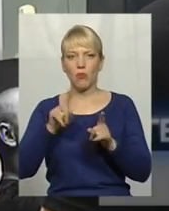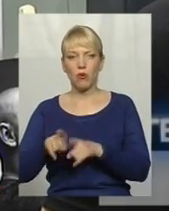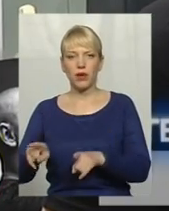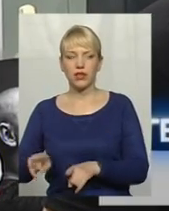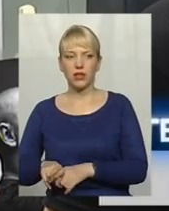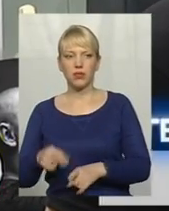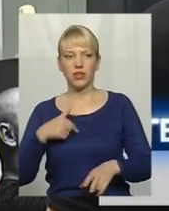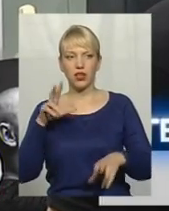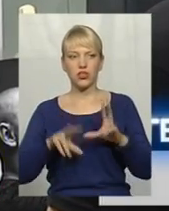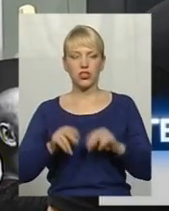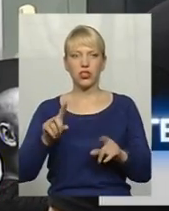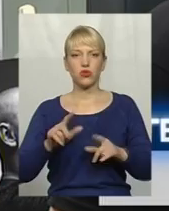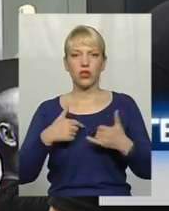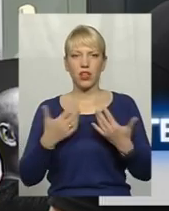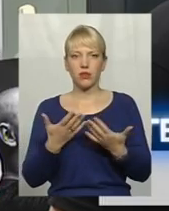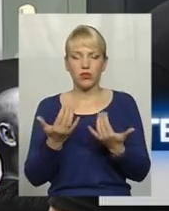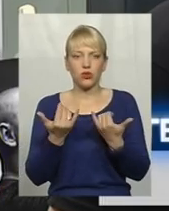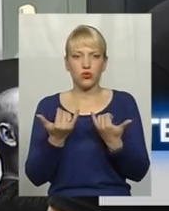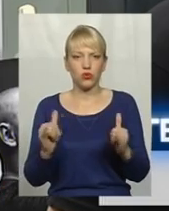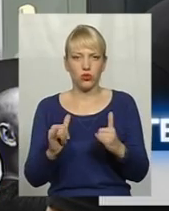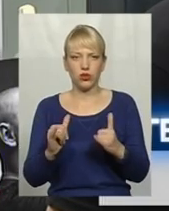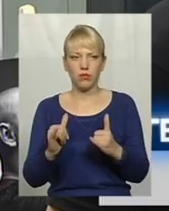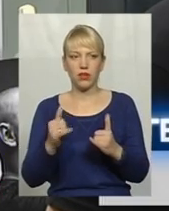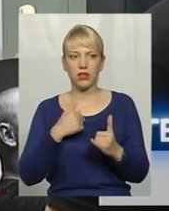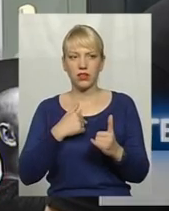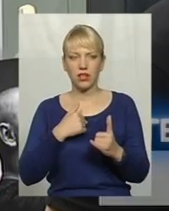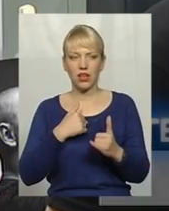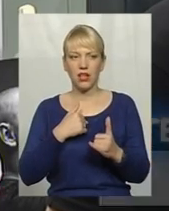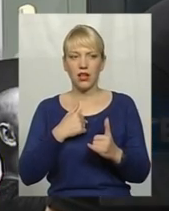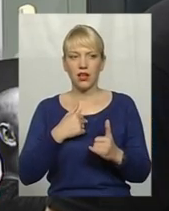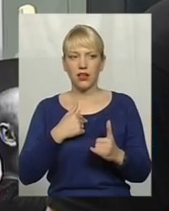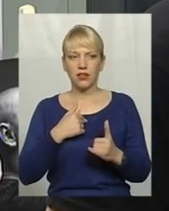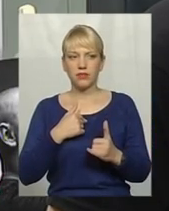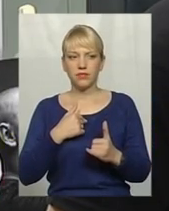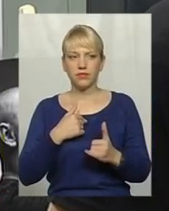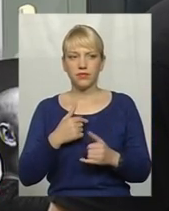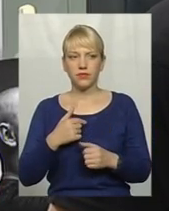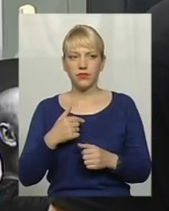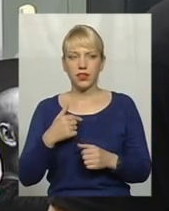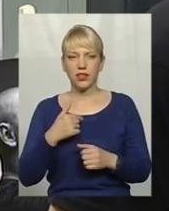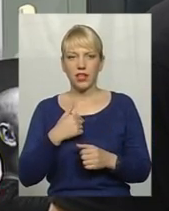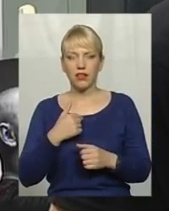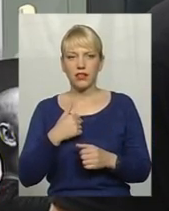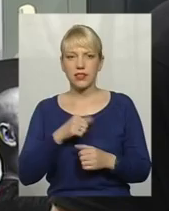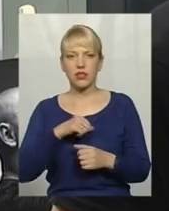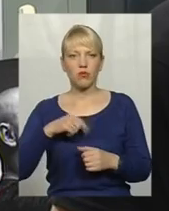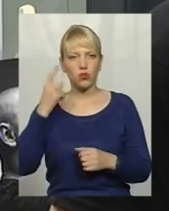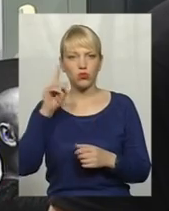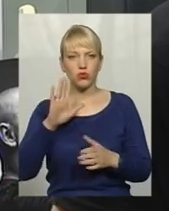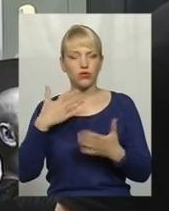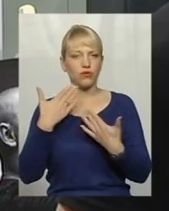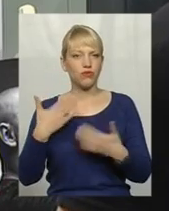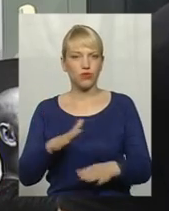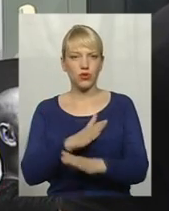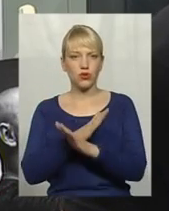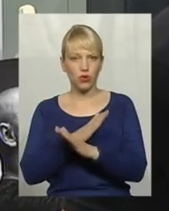яким-то чудовим образом я відбувався з того міста, коли я вже сам для себе принял решення, що вже все, закат